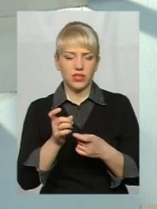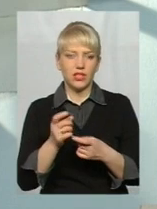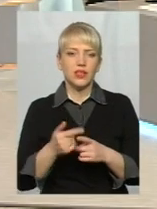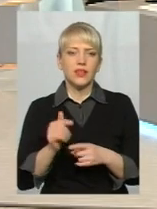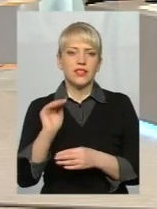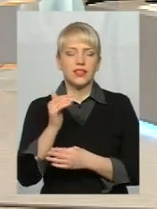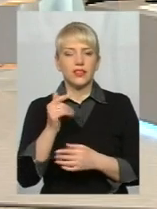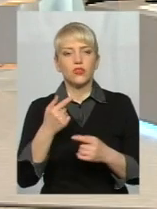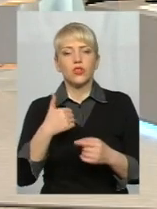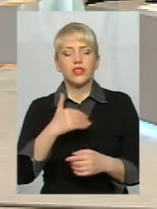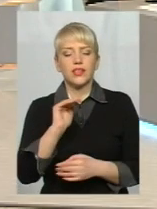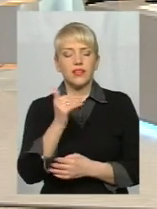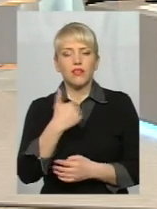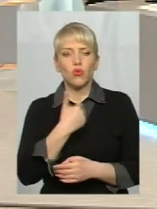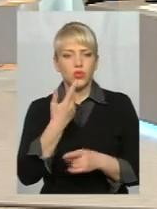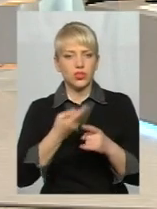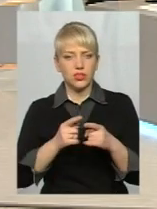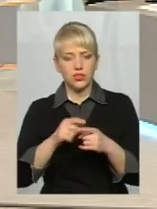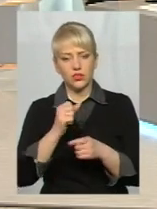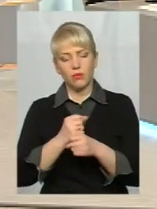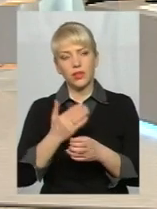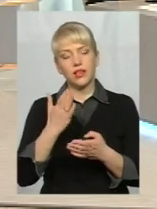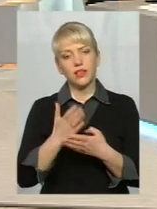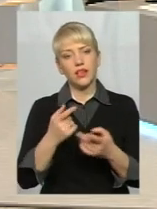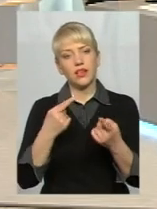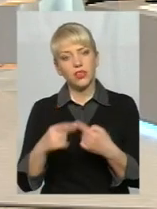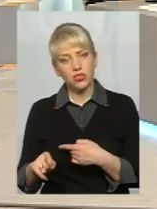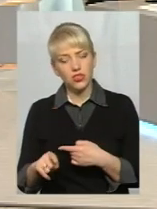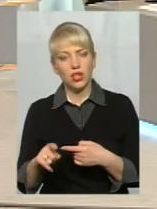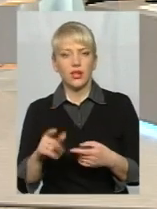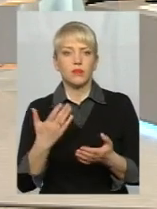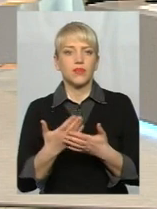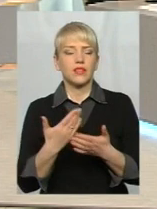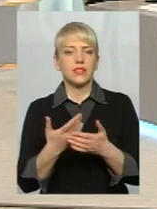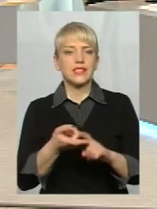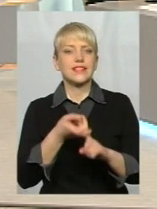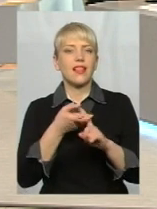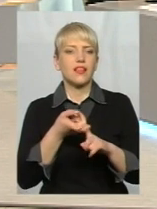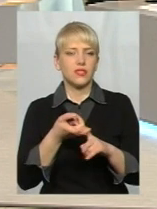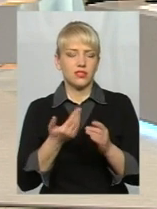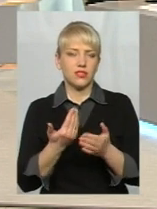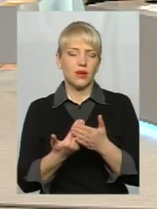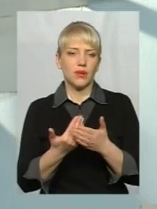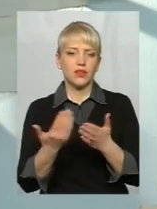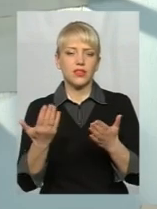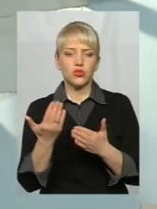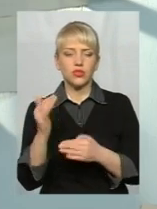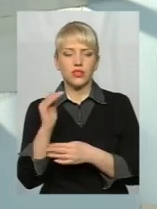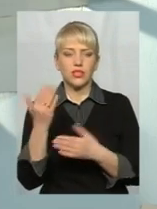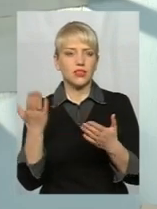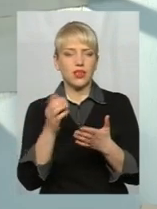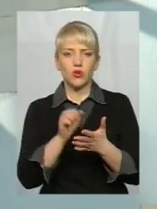Є інші варіанти, які говорять про певну залежність. Якщо дитина з якихось причин зробила в